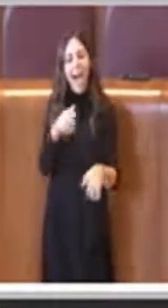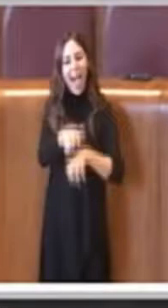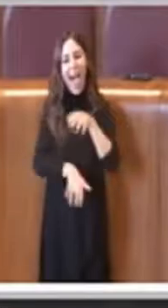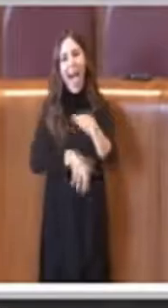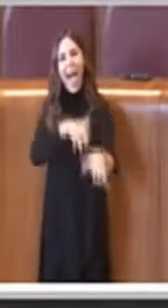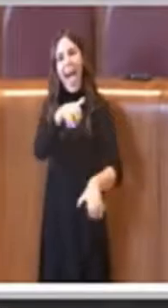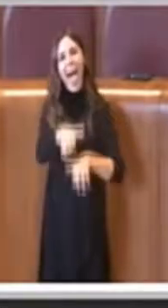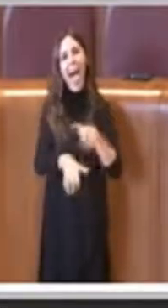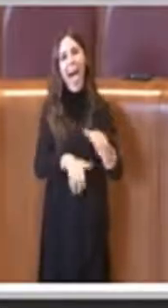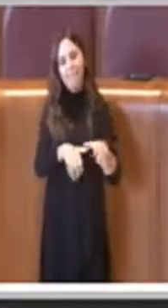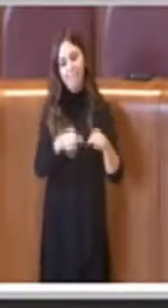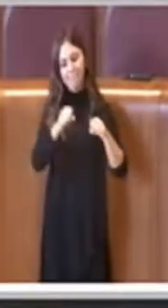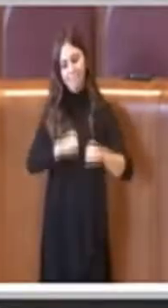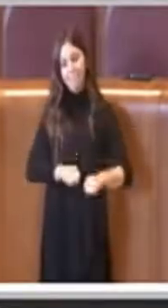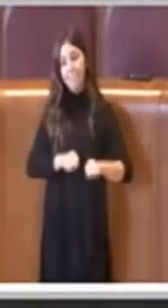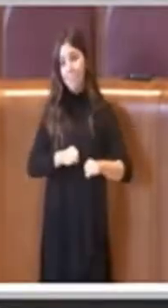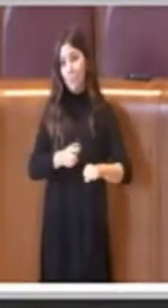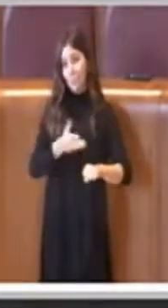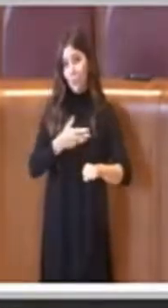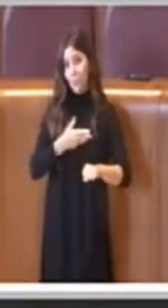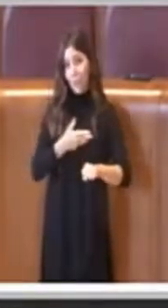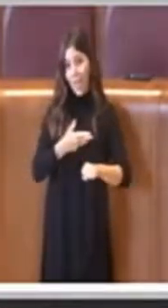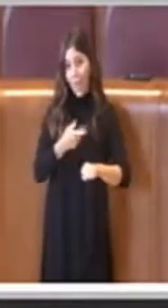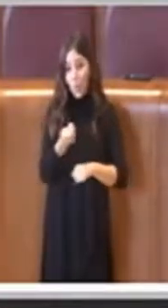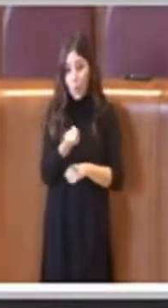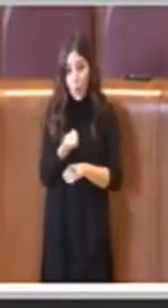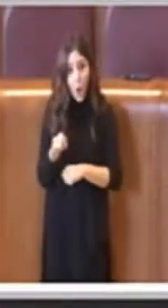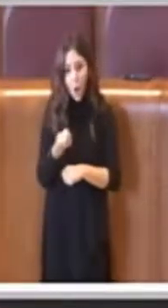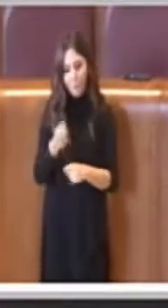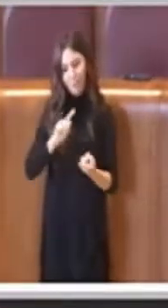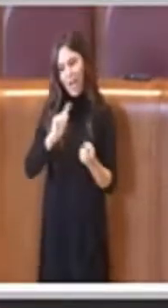c'è e nemmeno poco, anzi.